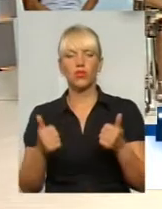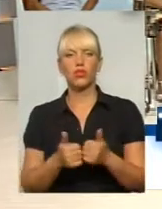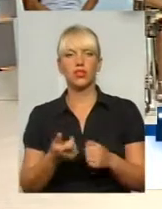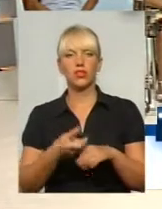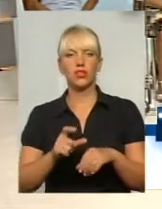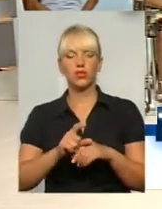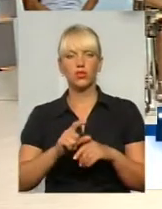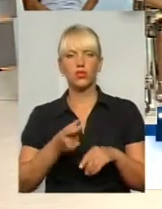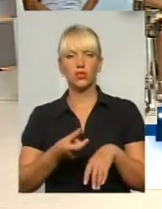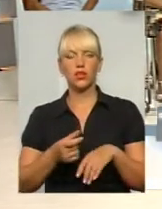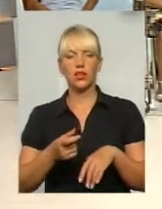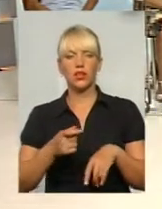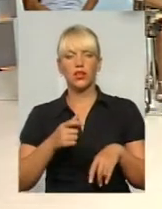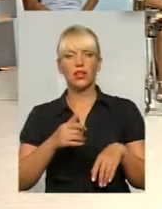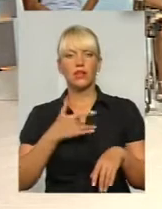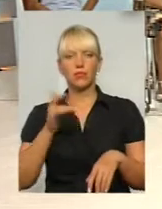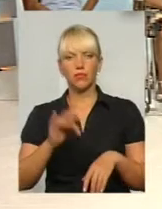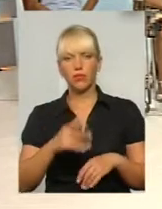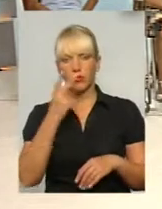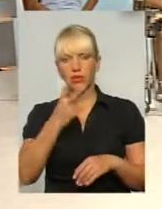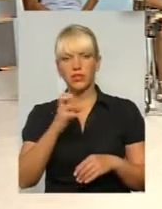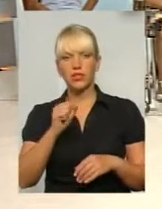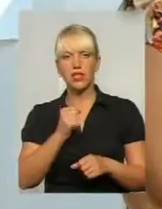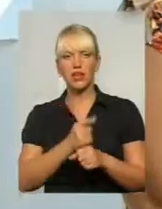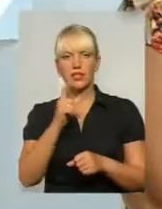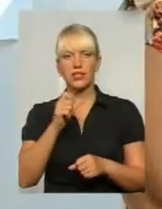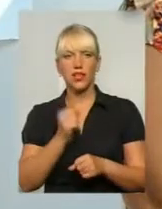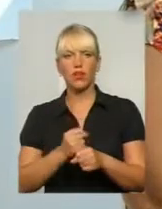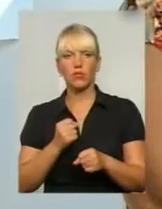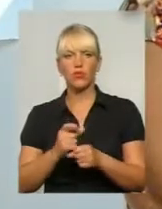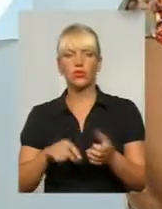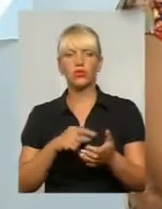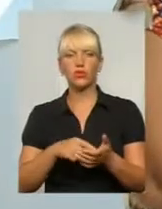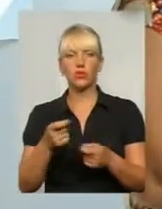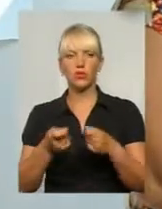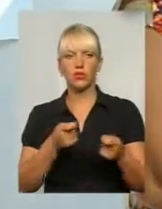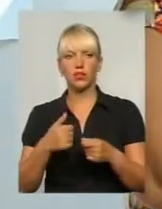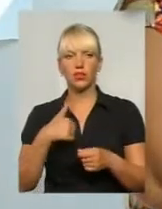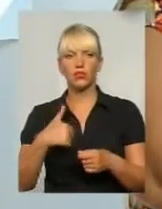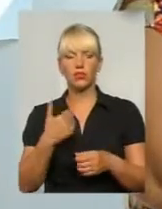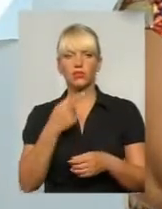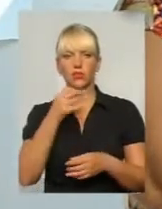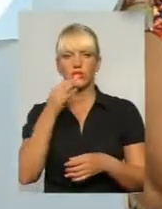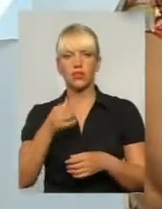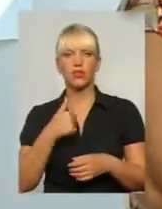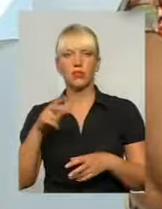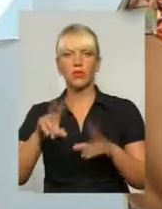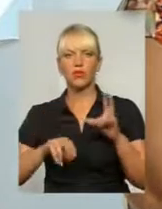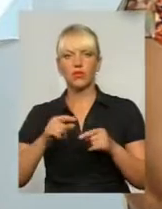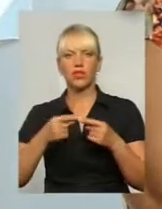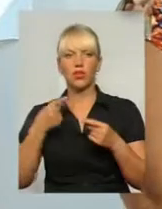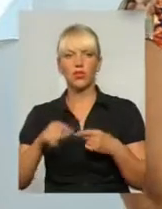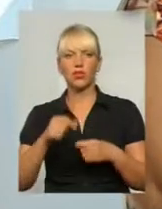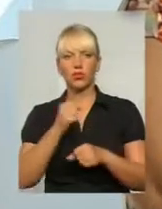дуже пильно дивиться за роботою міської влади, тому що ми хочемо сказати, що ми розраховували на іншу роботу,